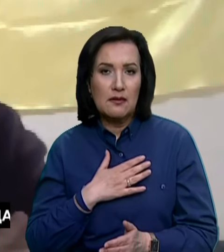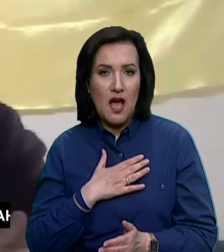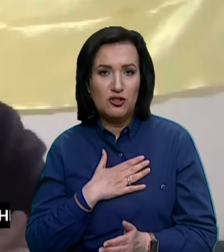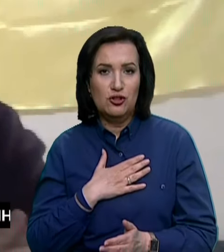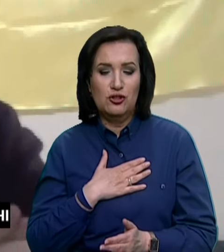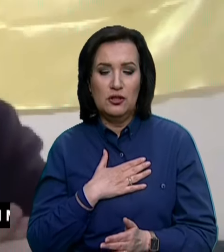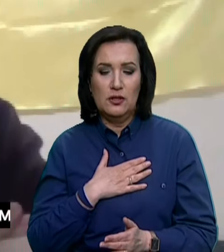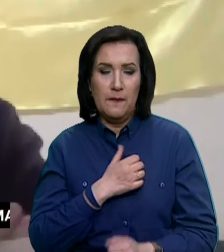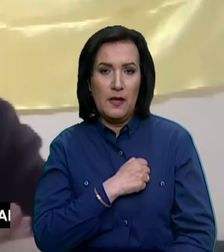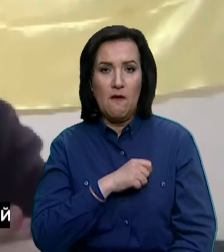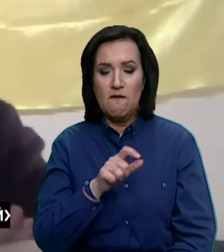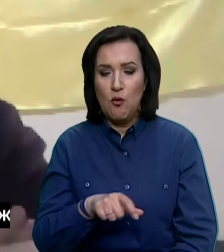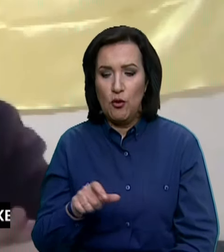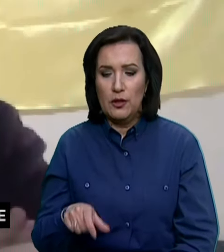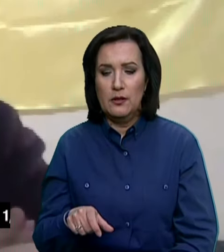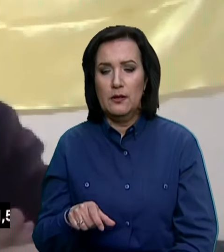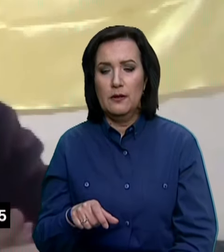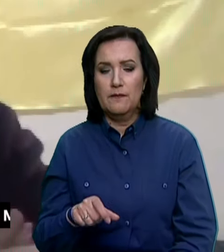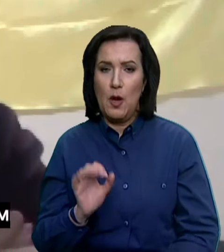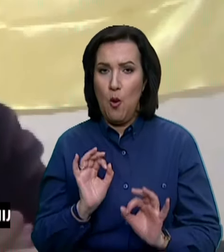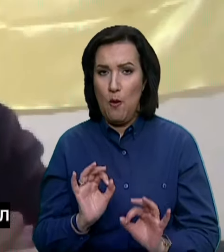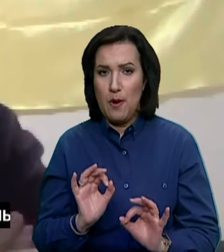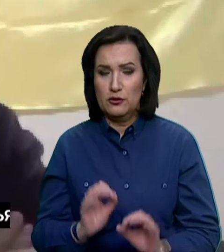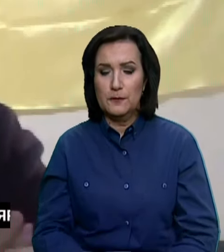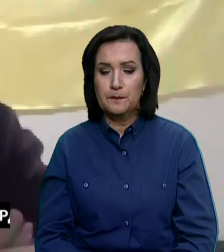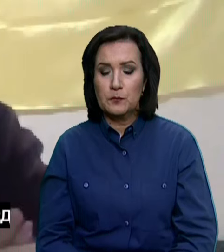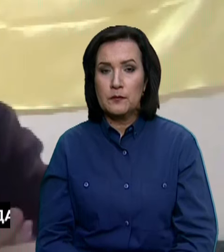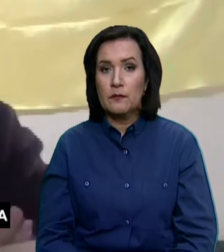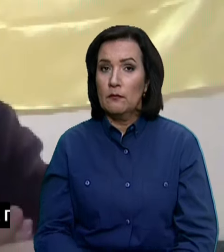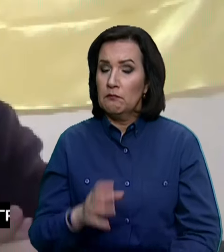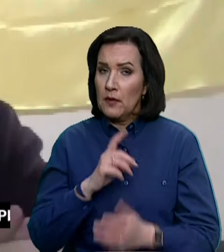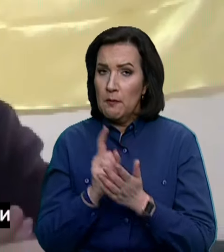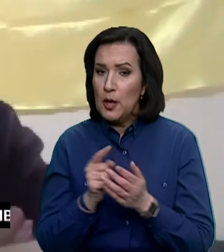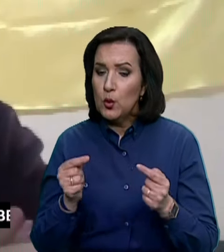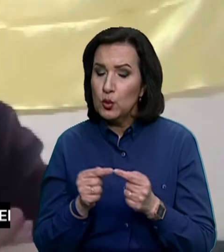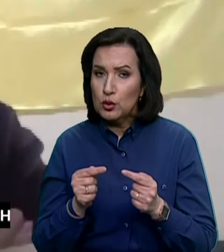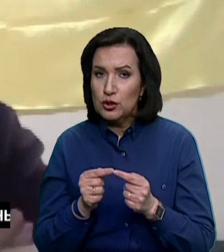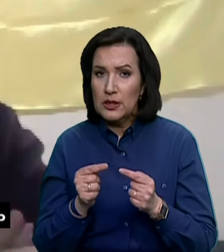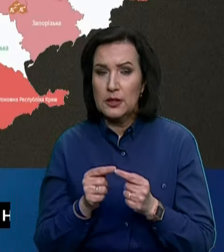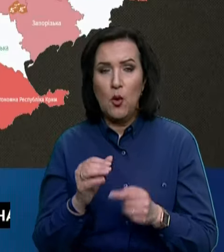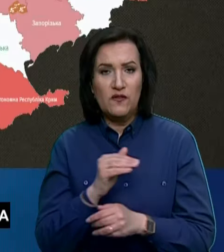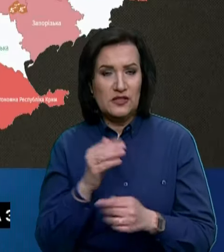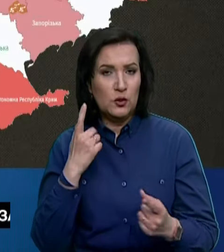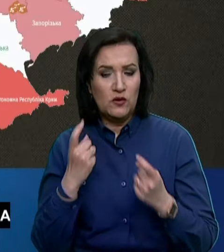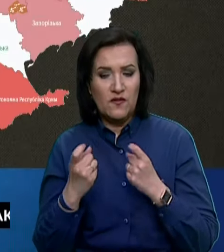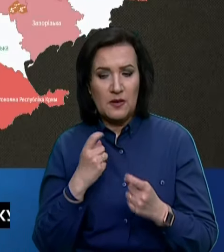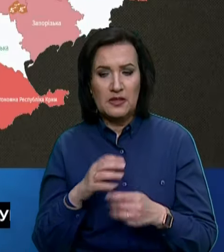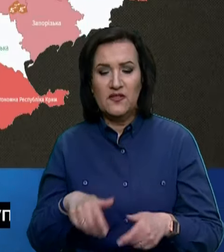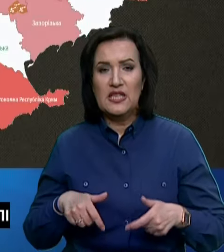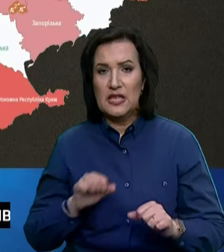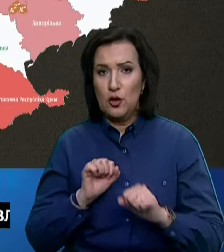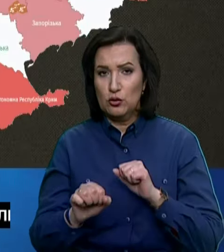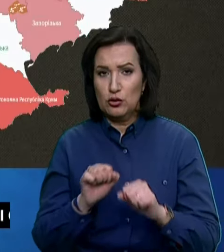воїни розумної опарщини. Пан, перепрошую, я маю уточнити щодо Табаївки. Офіційної інформації від